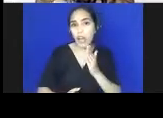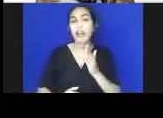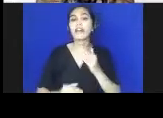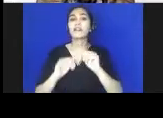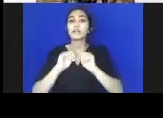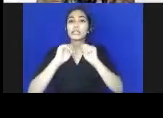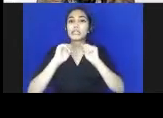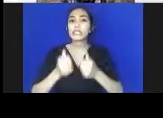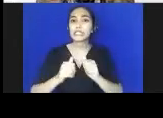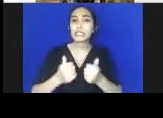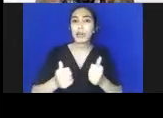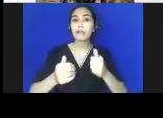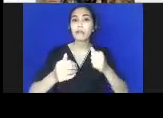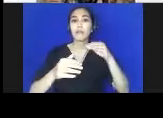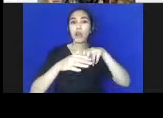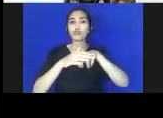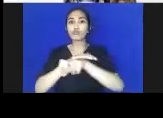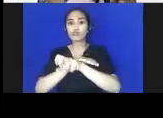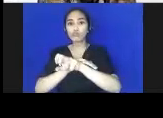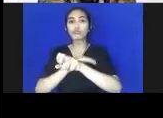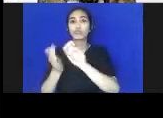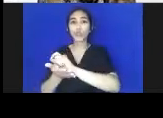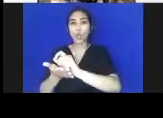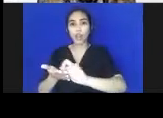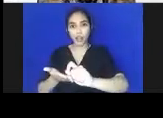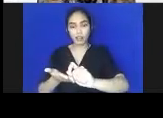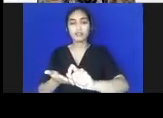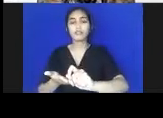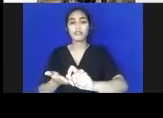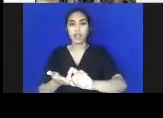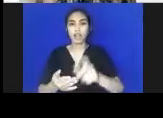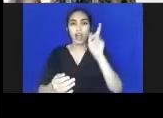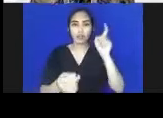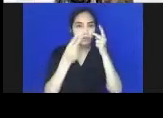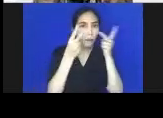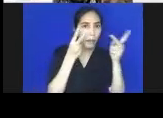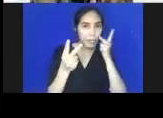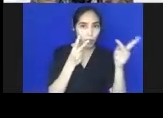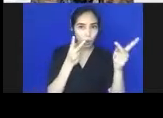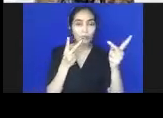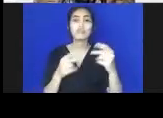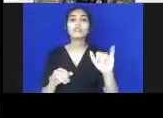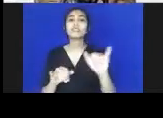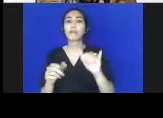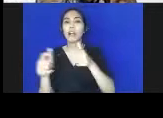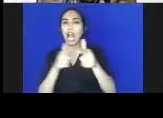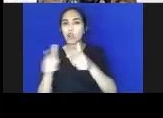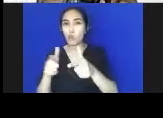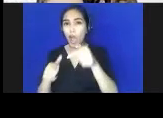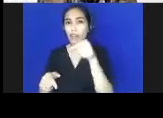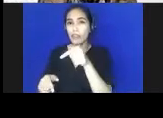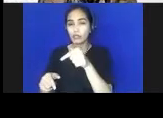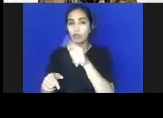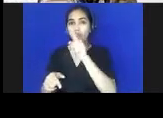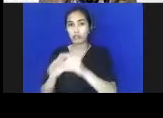pendidikan formal. Dan kemudian tentu pemantauan pertumbuhan dan perkembangan, dan gangguan yang mengganggu tumbuh kembang mereka,